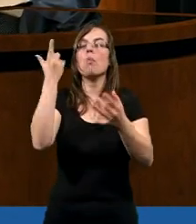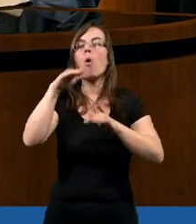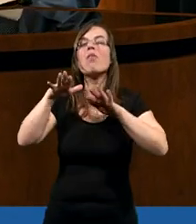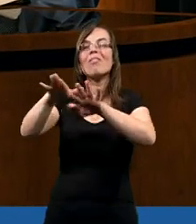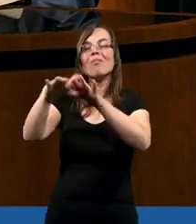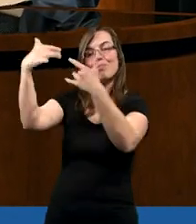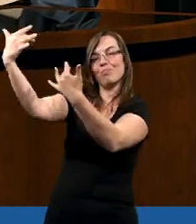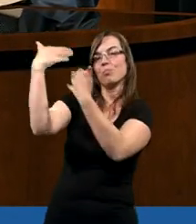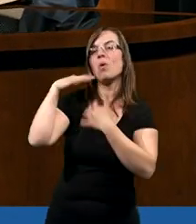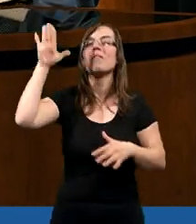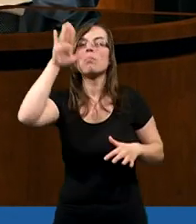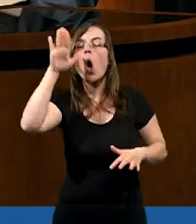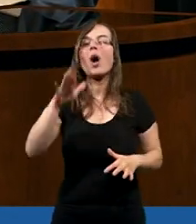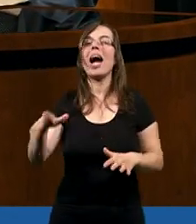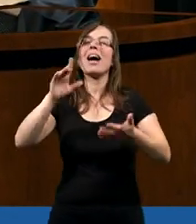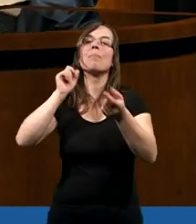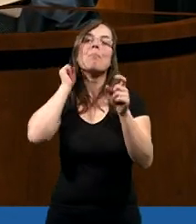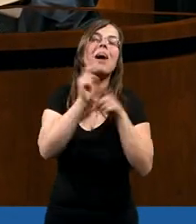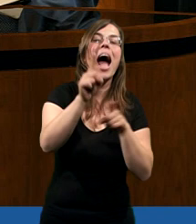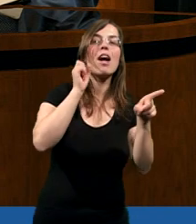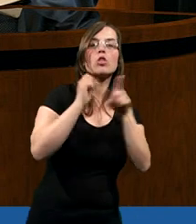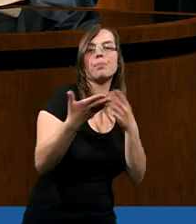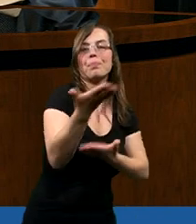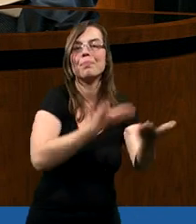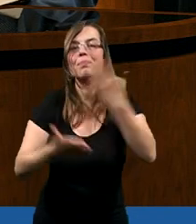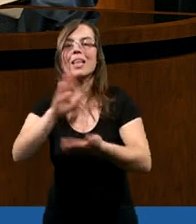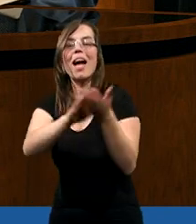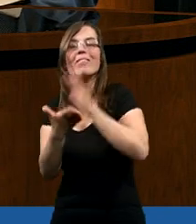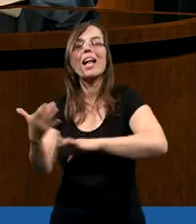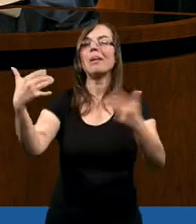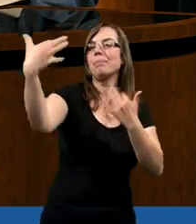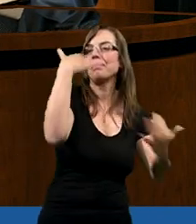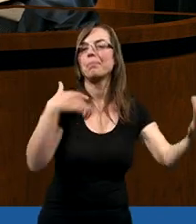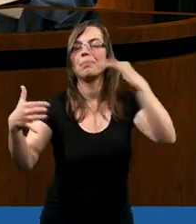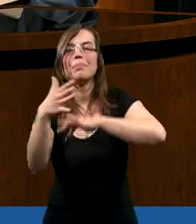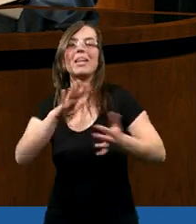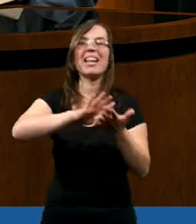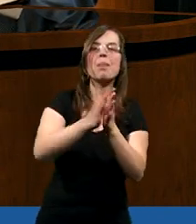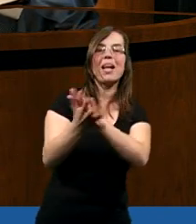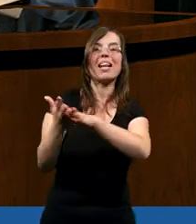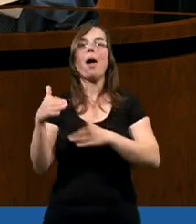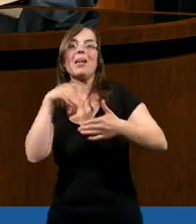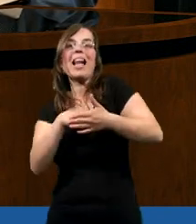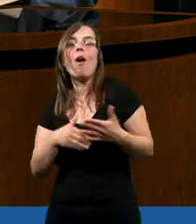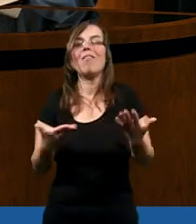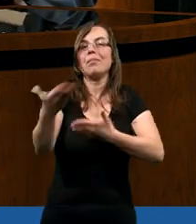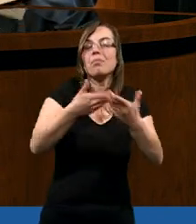poprzez wpływ w środowisku naszym pomiędzy braćmi, siostrami, chrześcijanami. Zmieniamy się autentycznie. A